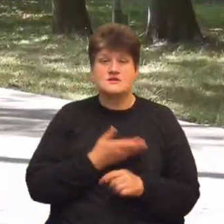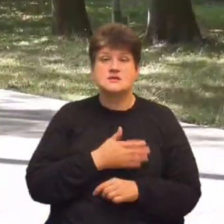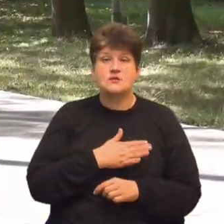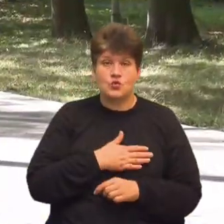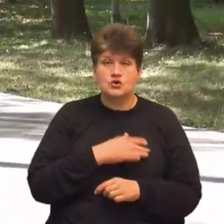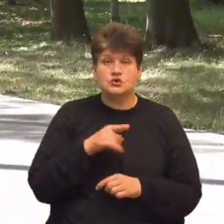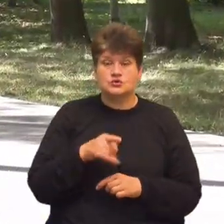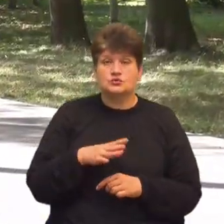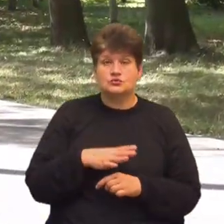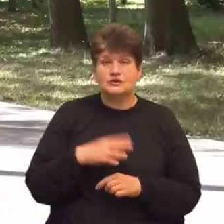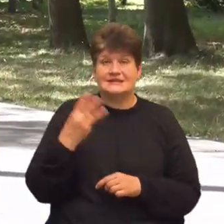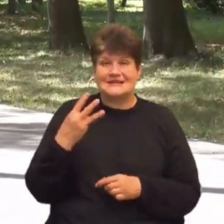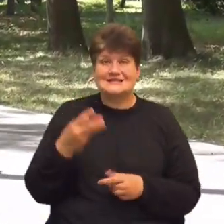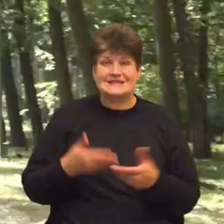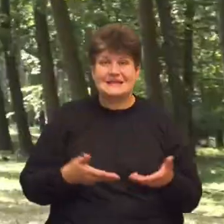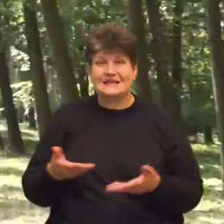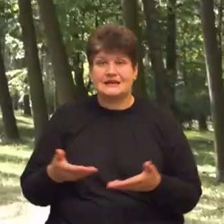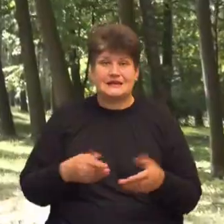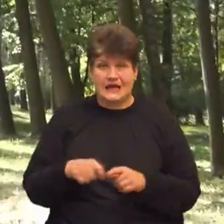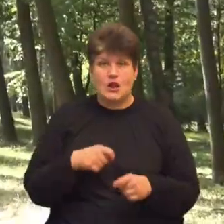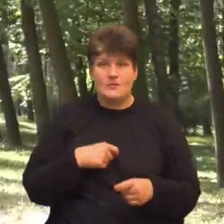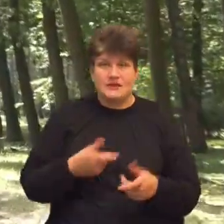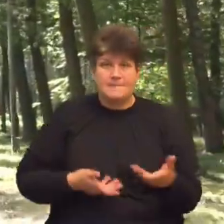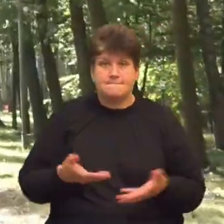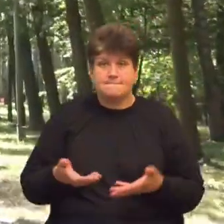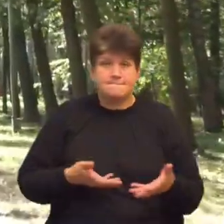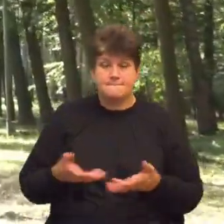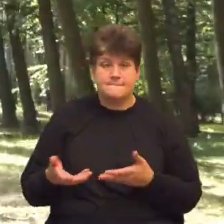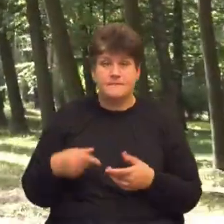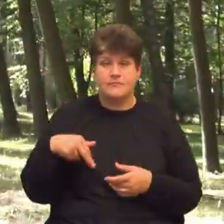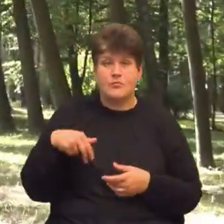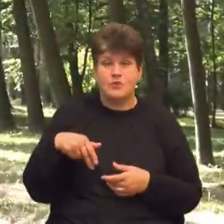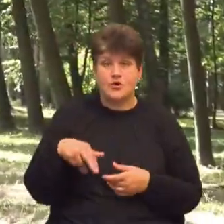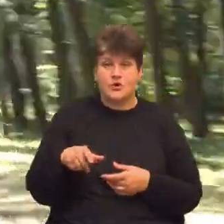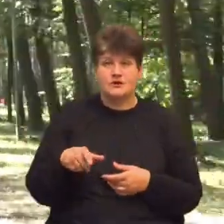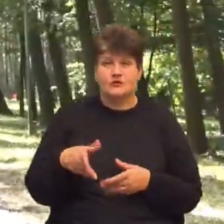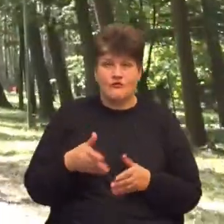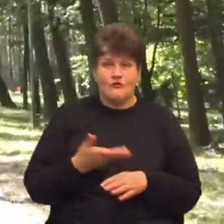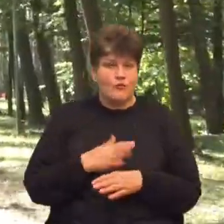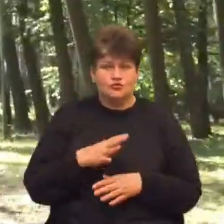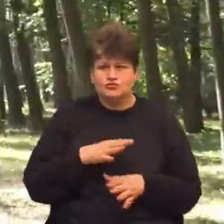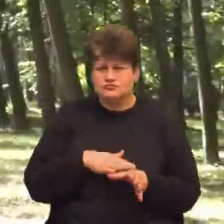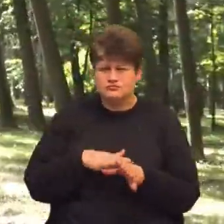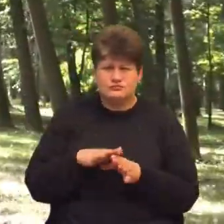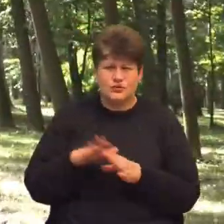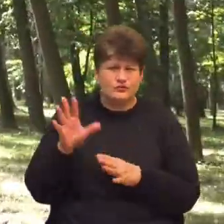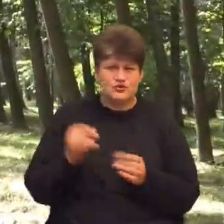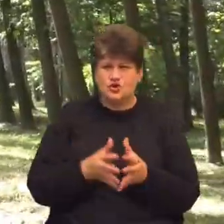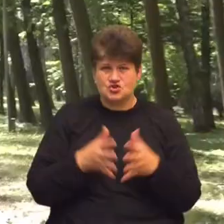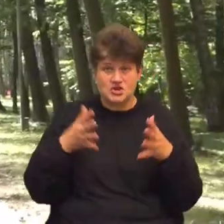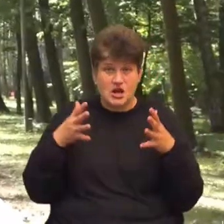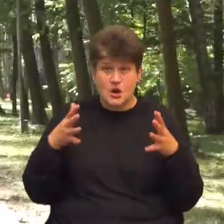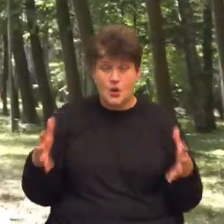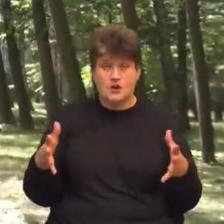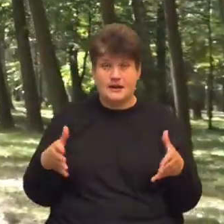тоді пройшов майже 30 кілометрів пішки. Прохід в Польщу, там просто все забито був. Дуже широкий прохід, але